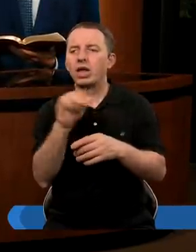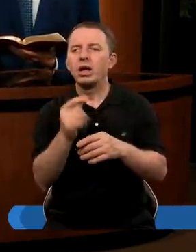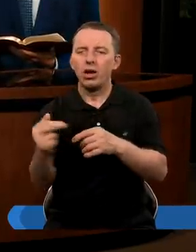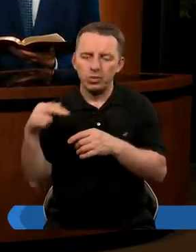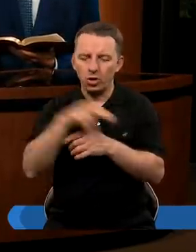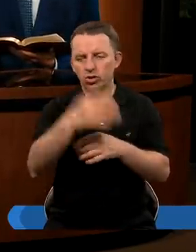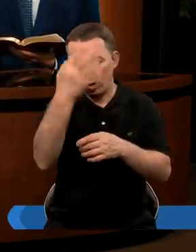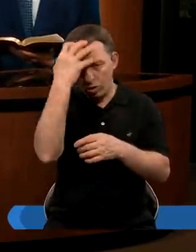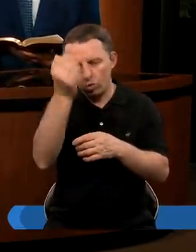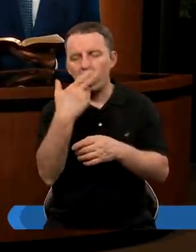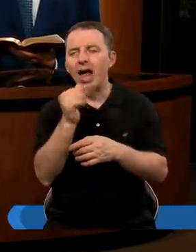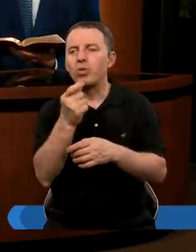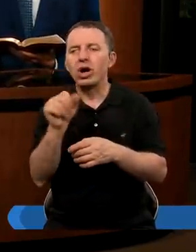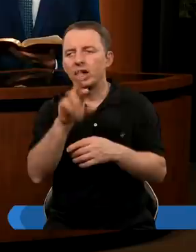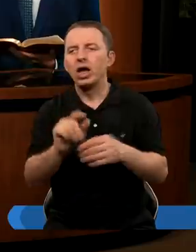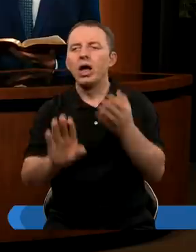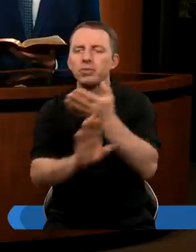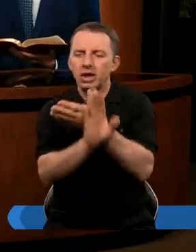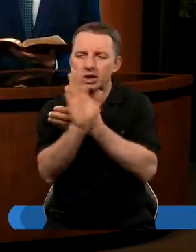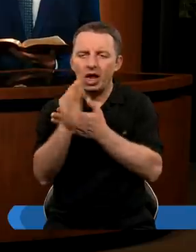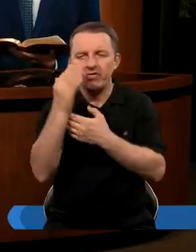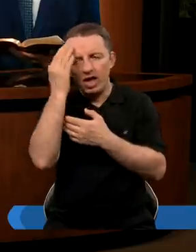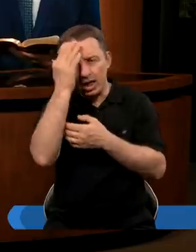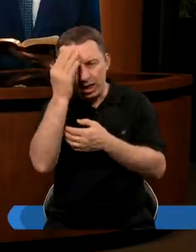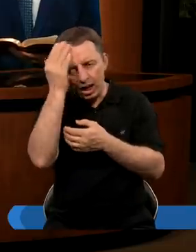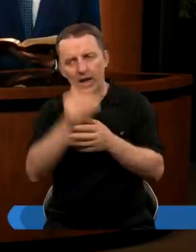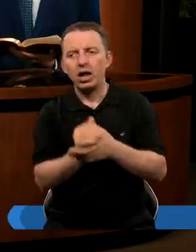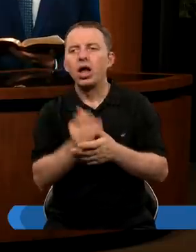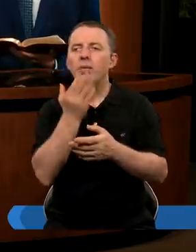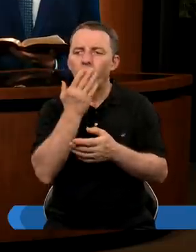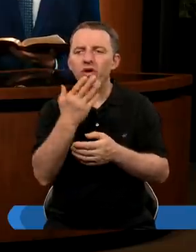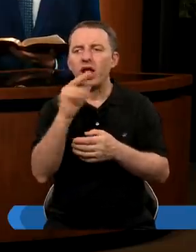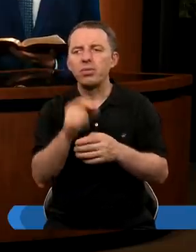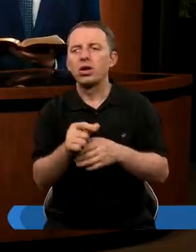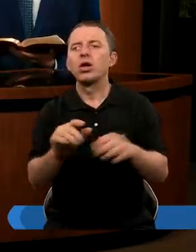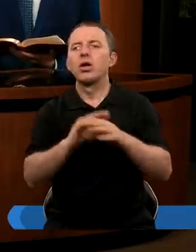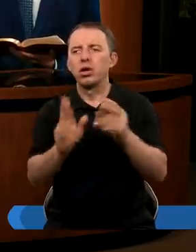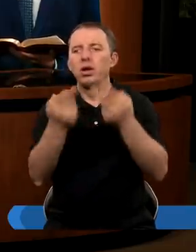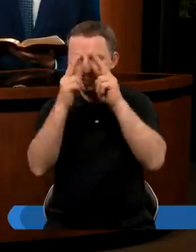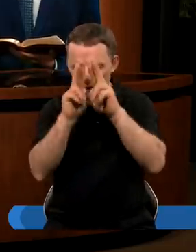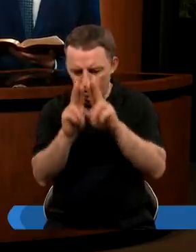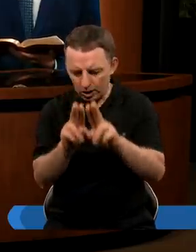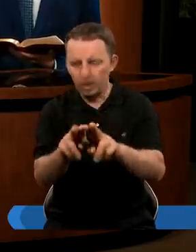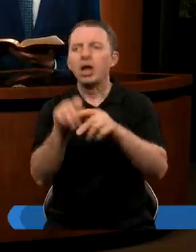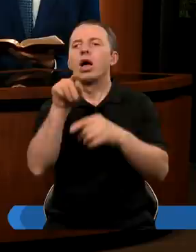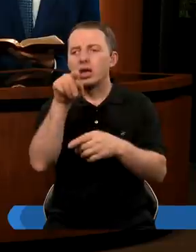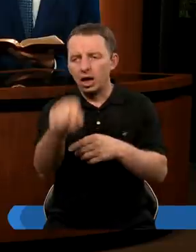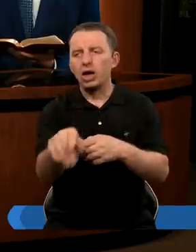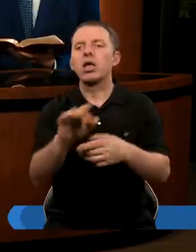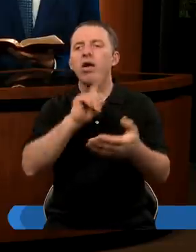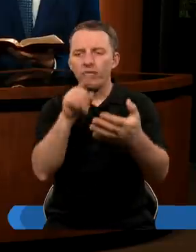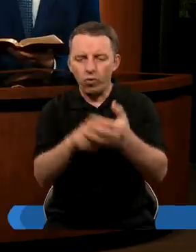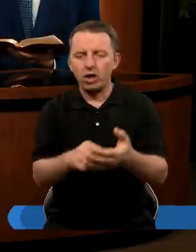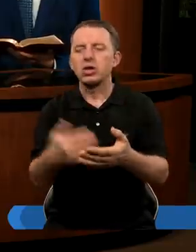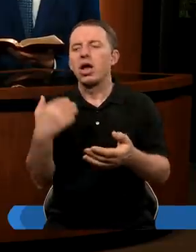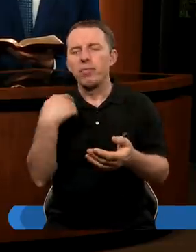I wtedy Daniel przychodzi do króla Niebogadnazara i przestawia mu sen. Niebogadnazar rzeczywiście przyznaje, że taki właśnie był